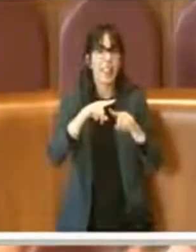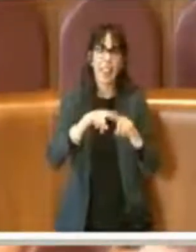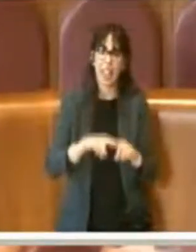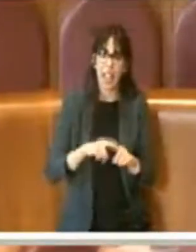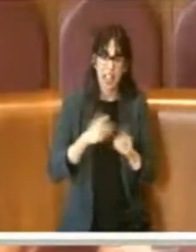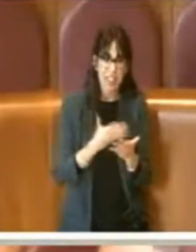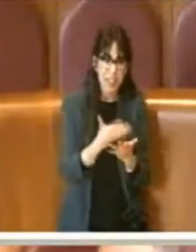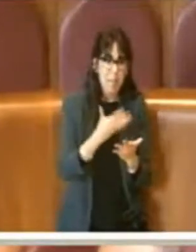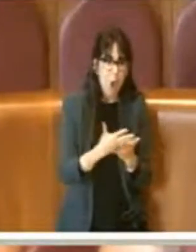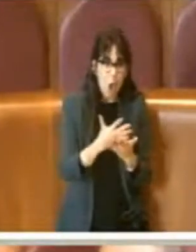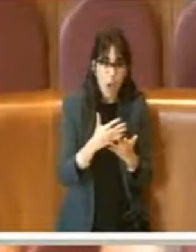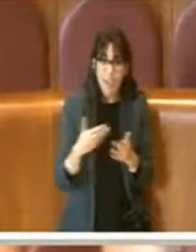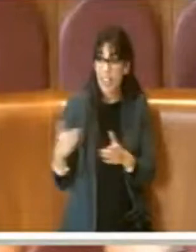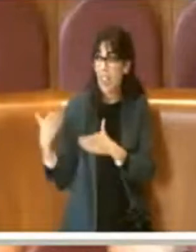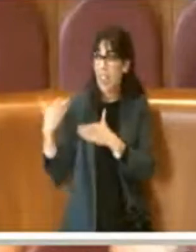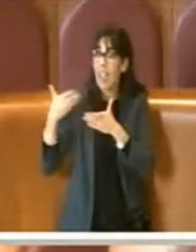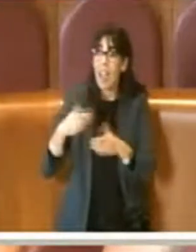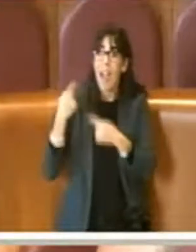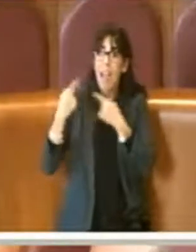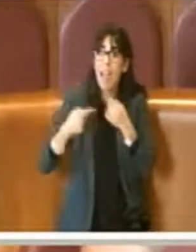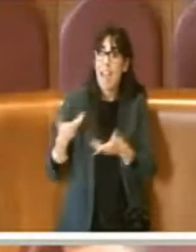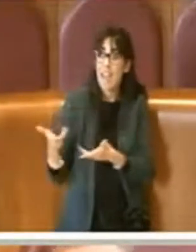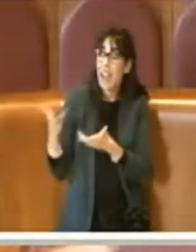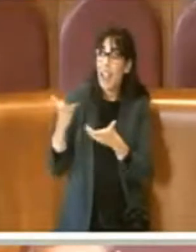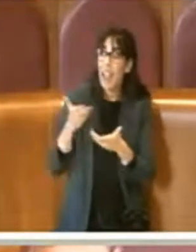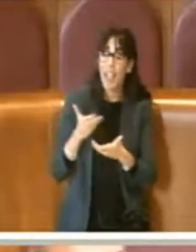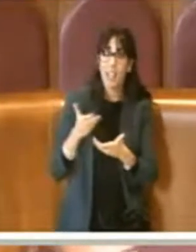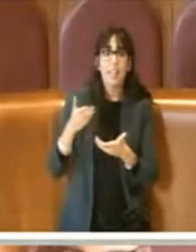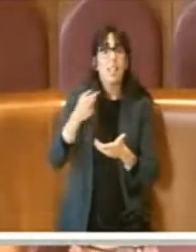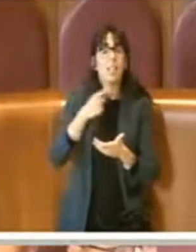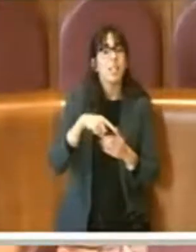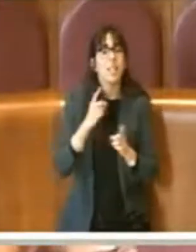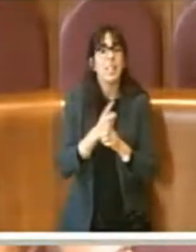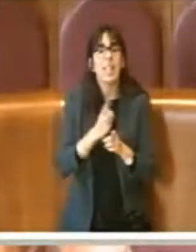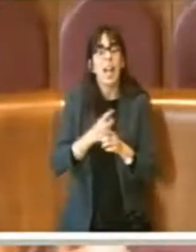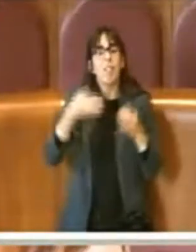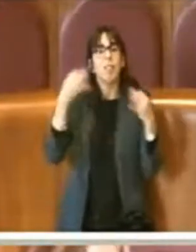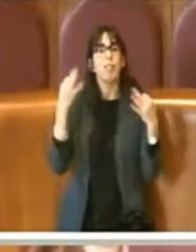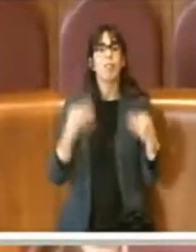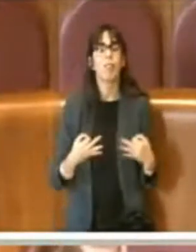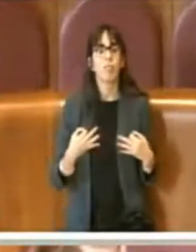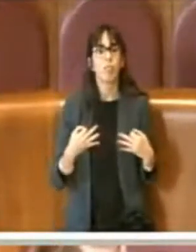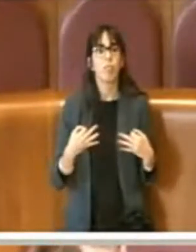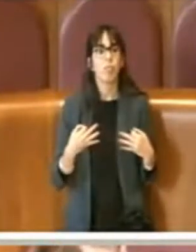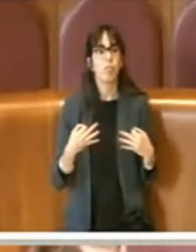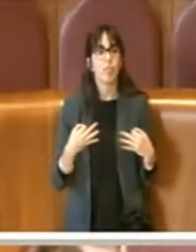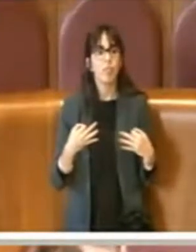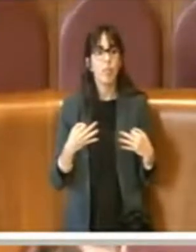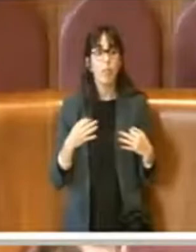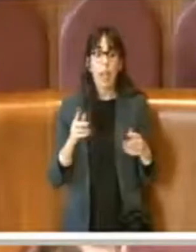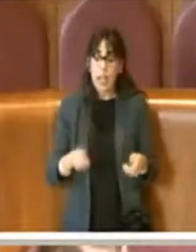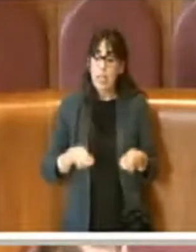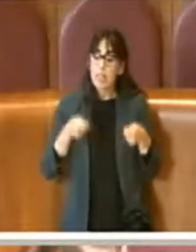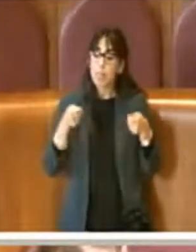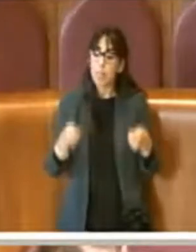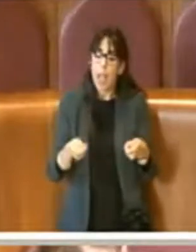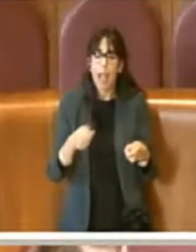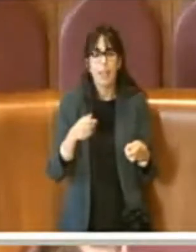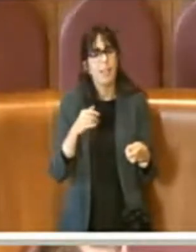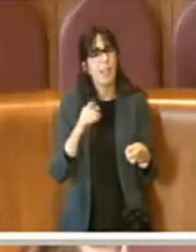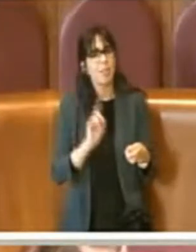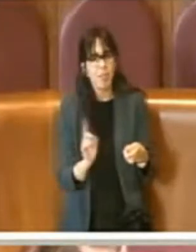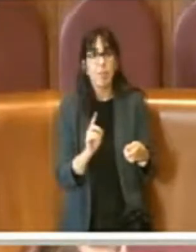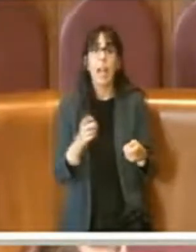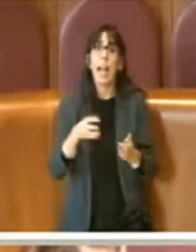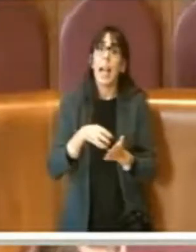eredi, quelli che a un certo punto decidono di non spendere, ma investire